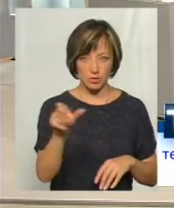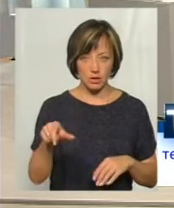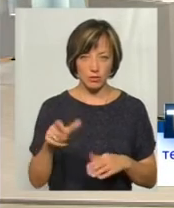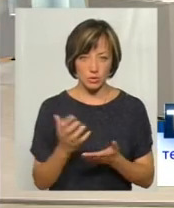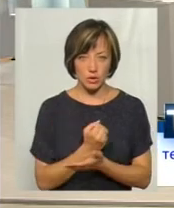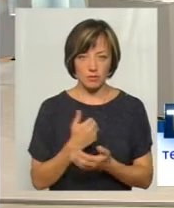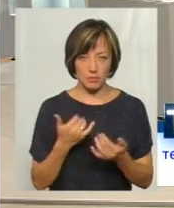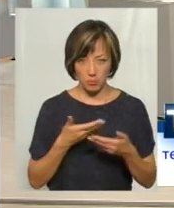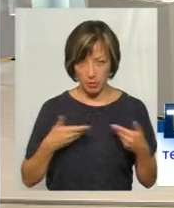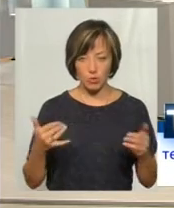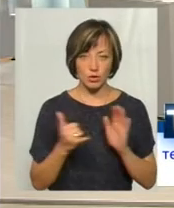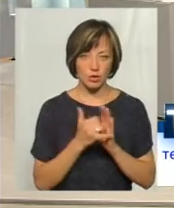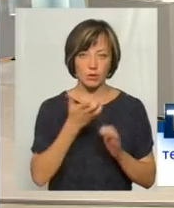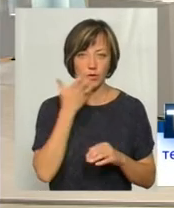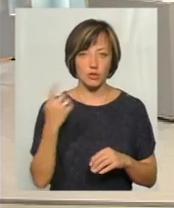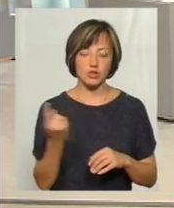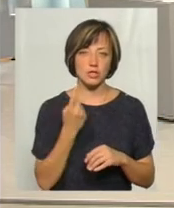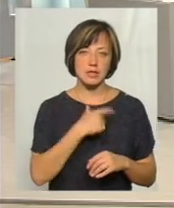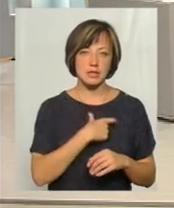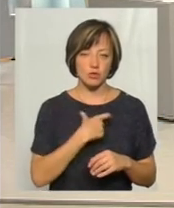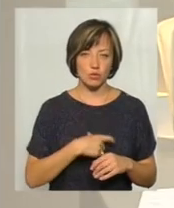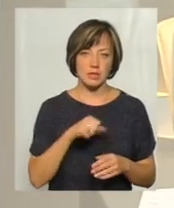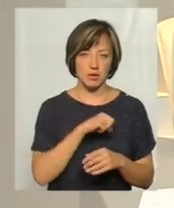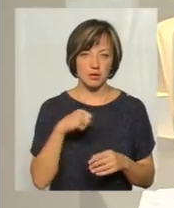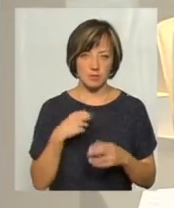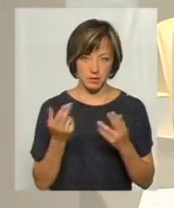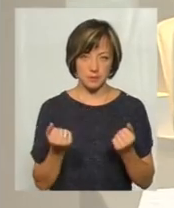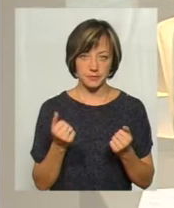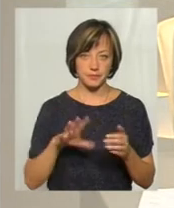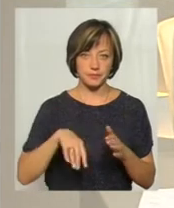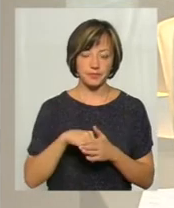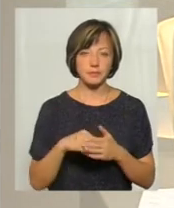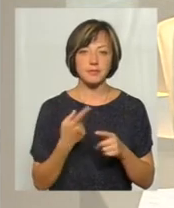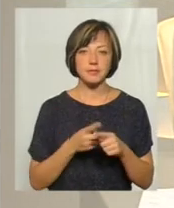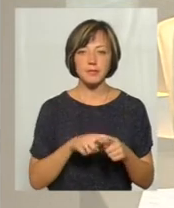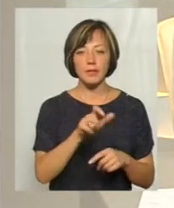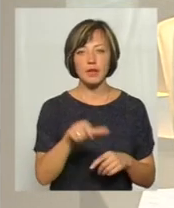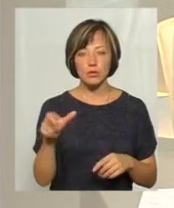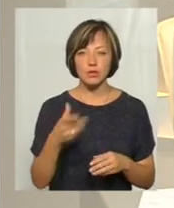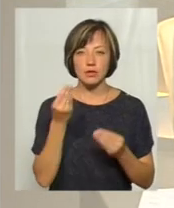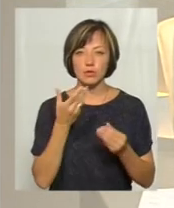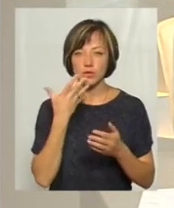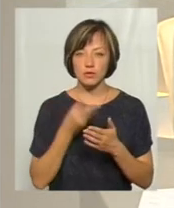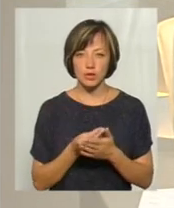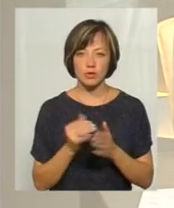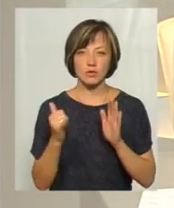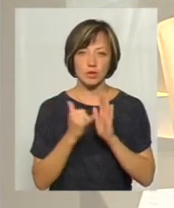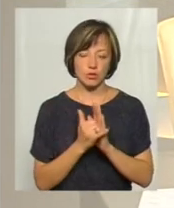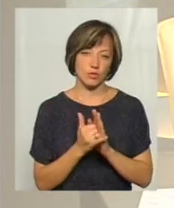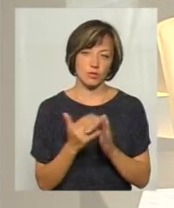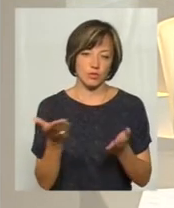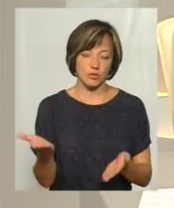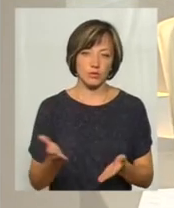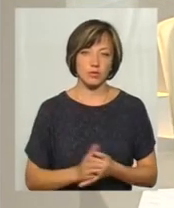виходить, що ми встановлюємо теплові лічильники собі самі? За свій кошт? Ну, звичайно, це люди самі за свої кошти встановлюють